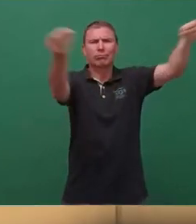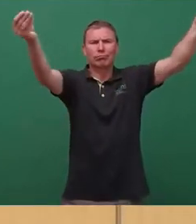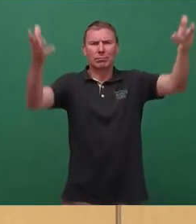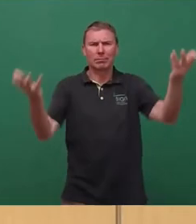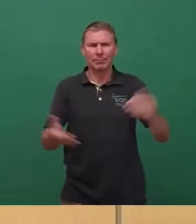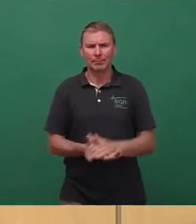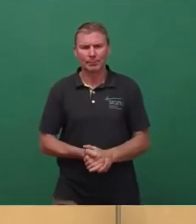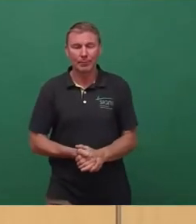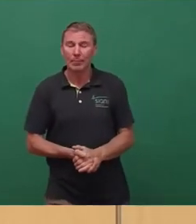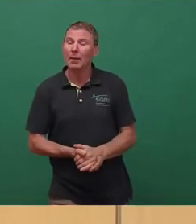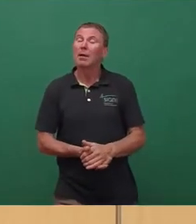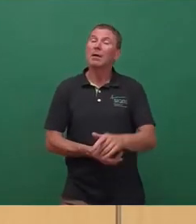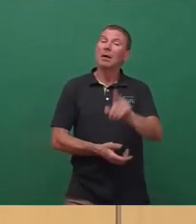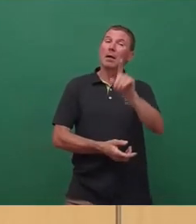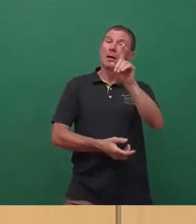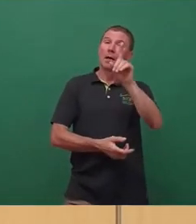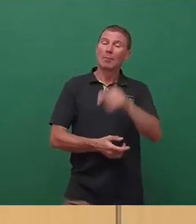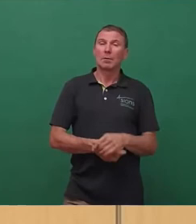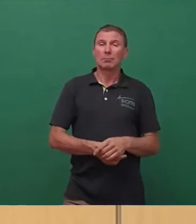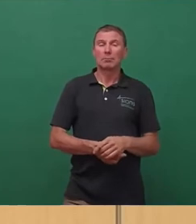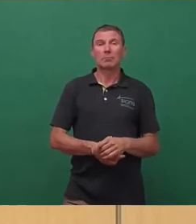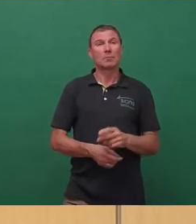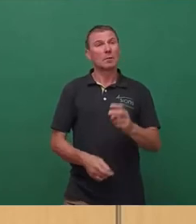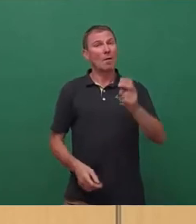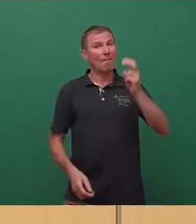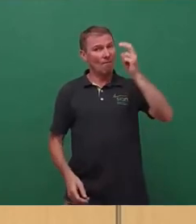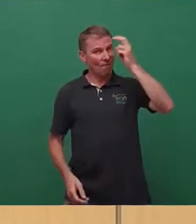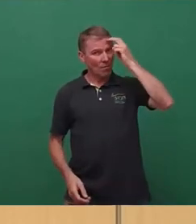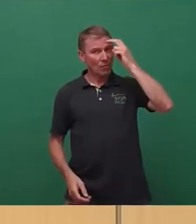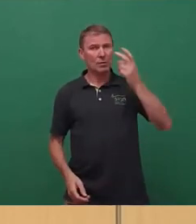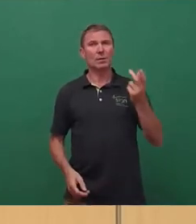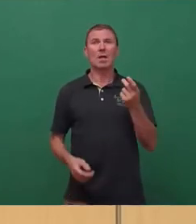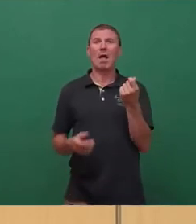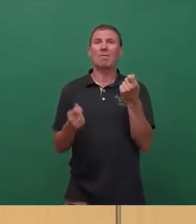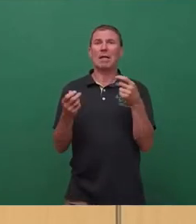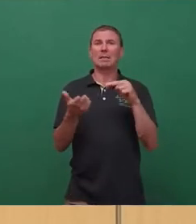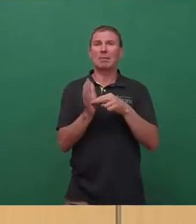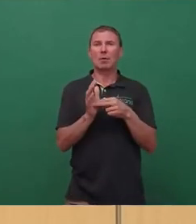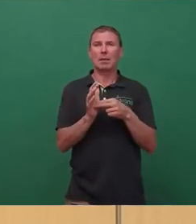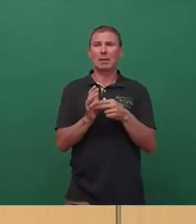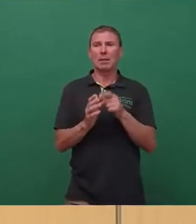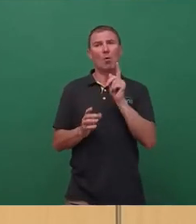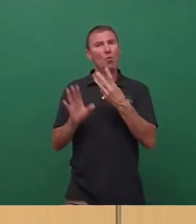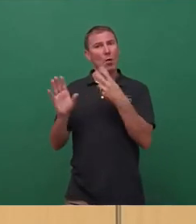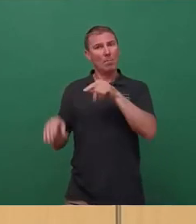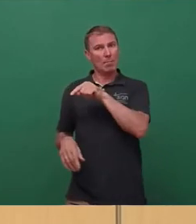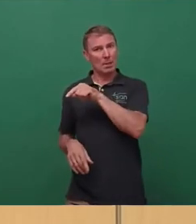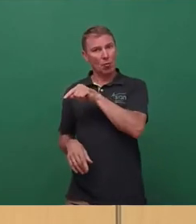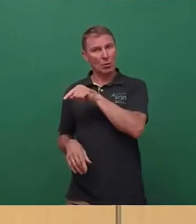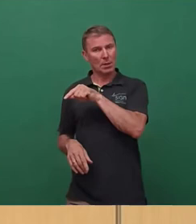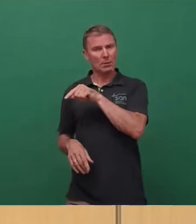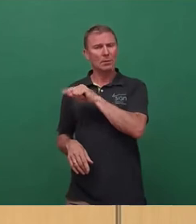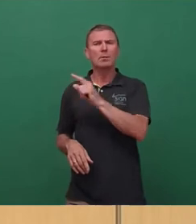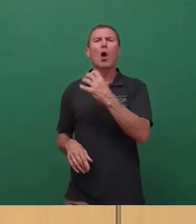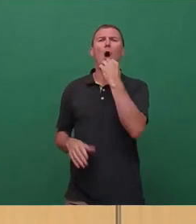Allerdings, eine seriöse Finanzpolitik hätte bei der Verwendung der 109 Millionen nicht nach Wunschlisten